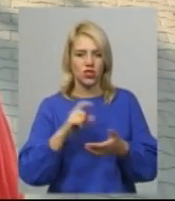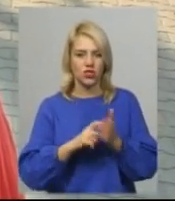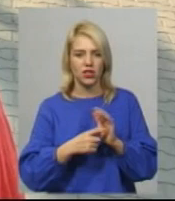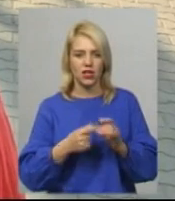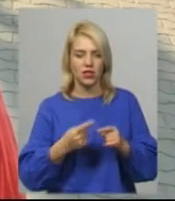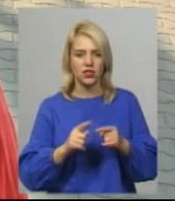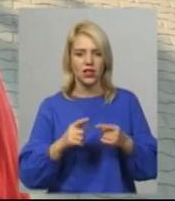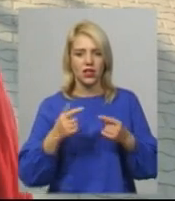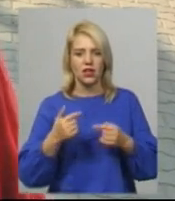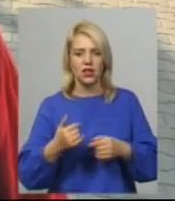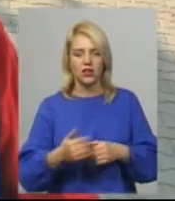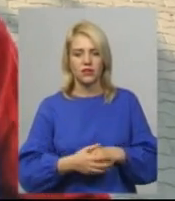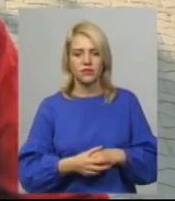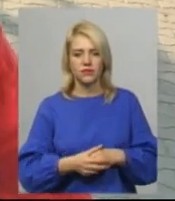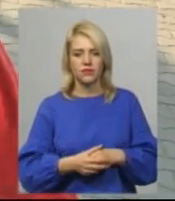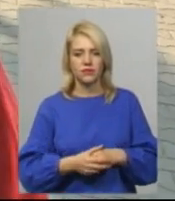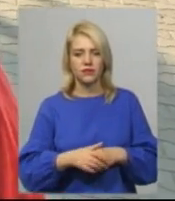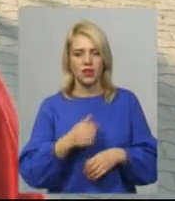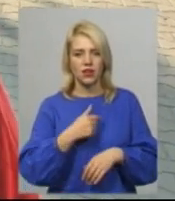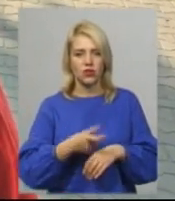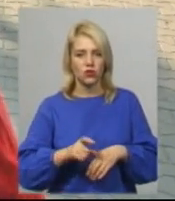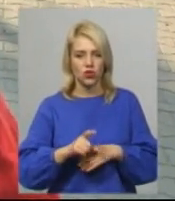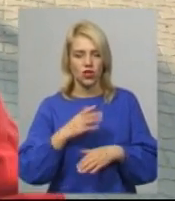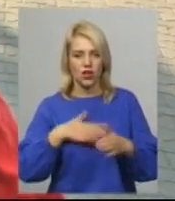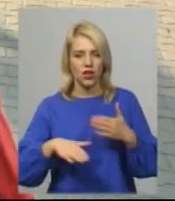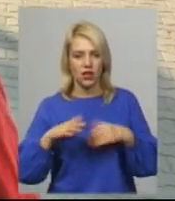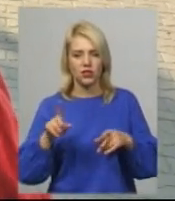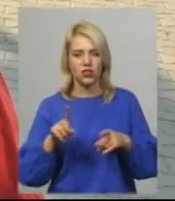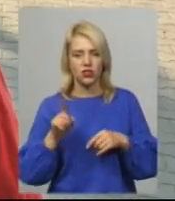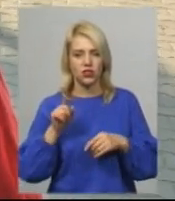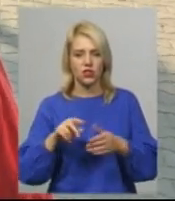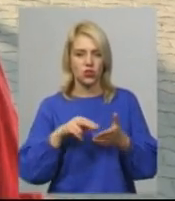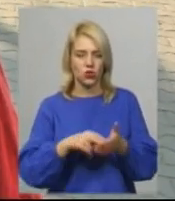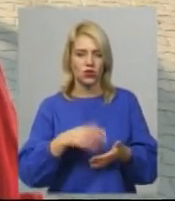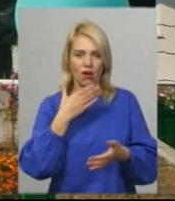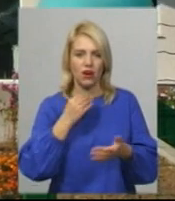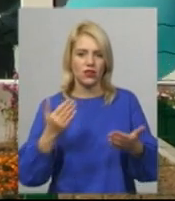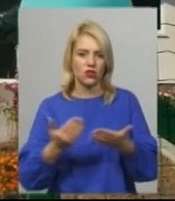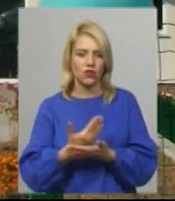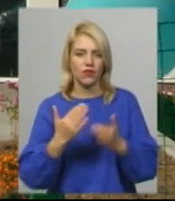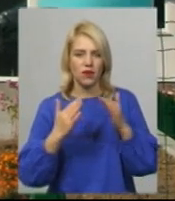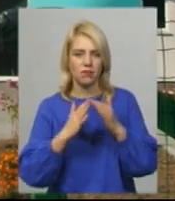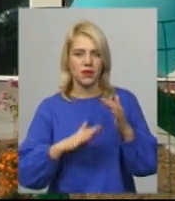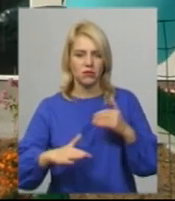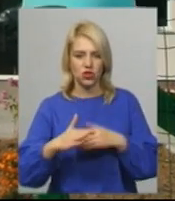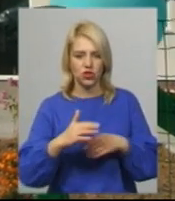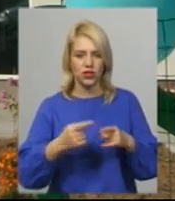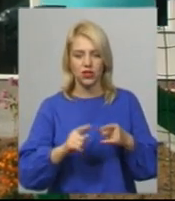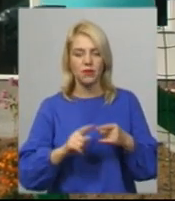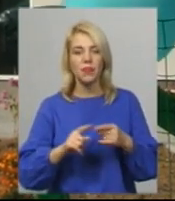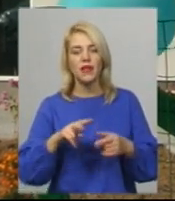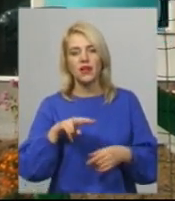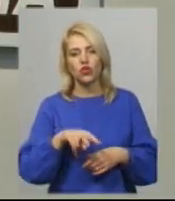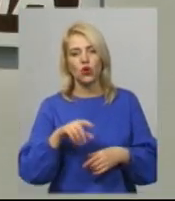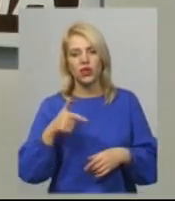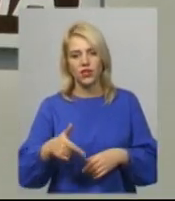роки. От я дуже рада, що тут стоїть таке гарне приміщення. Лісова Гранівецька амбулаторія загальної